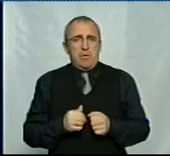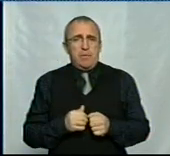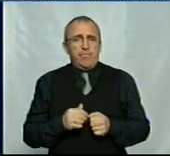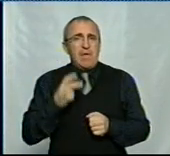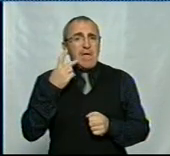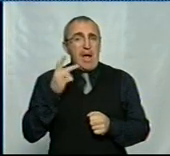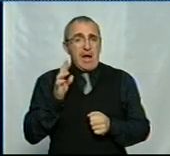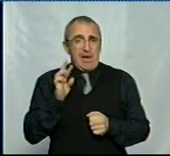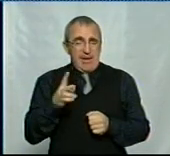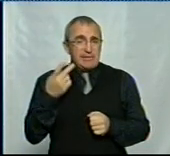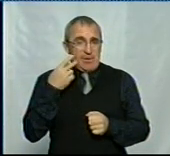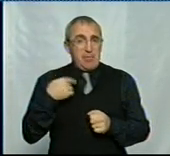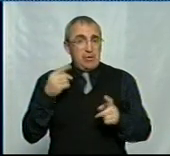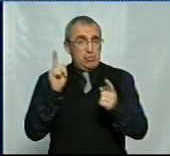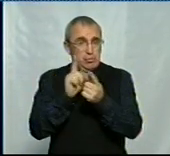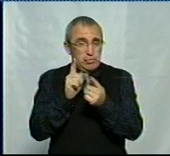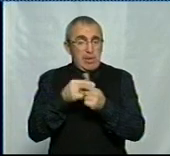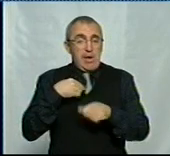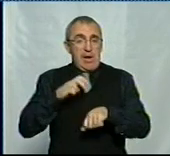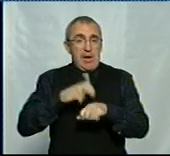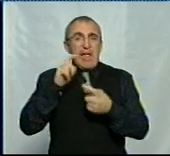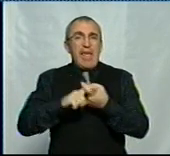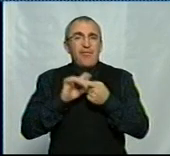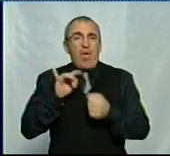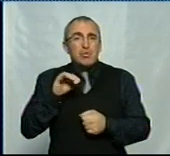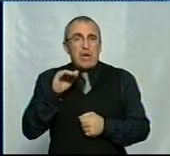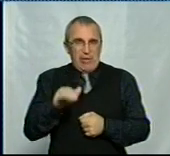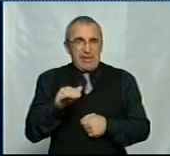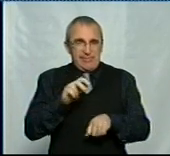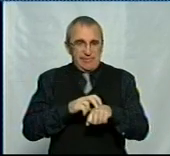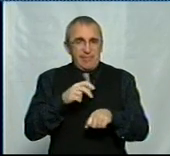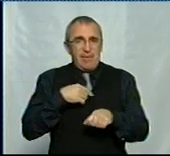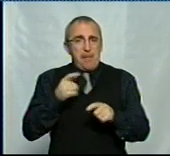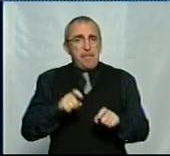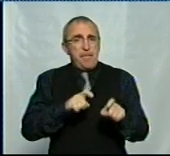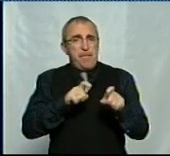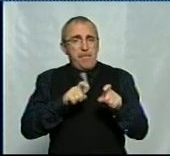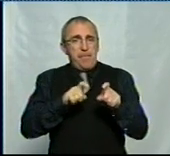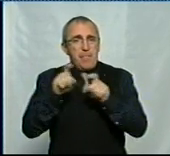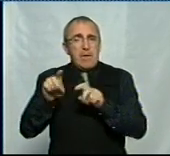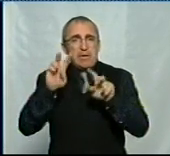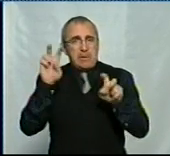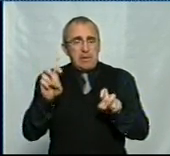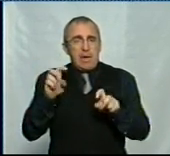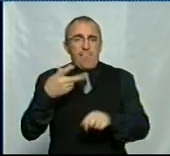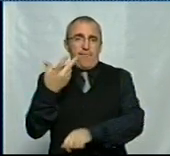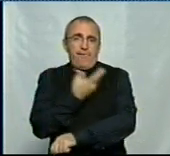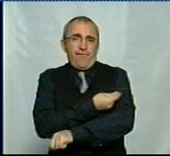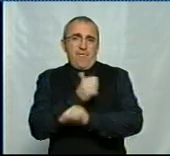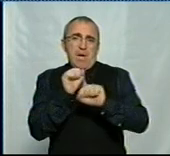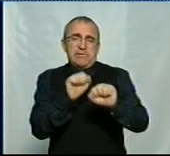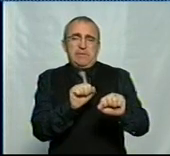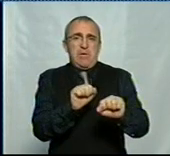завжди, коли ми з вами зустрічаємось, і я як лікар-інфекціоніст завжди перевожу тему на тему вакцинації.